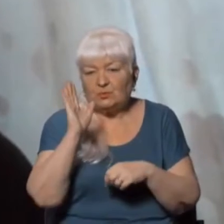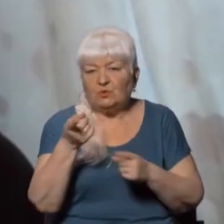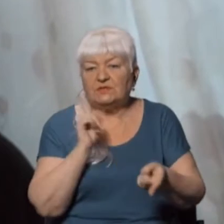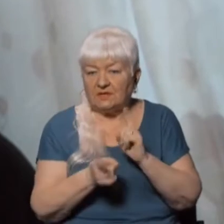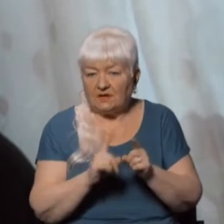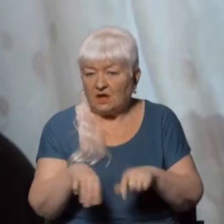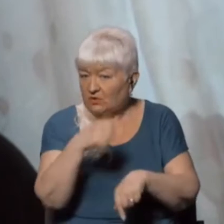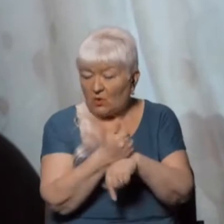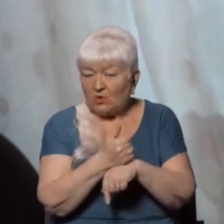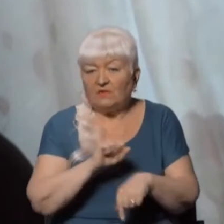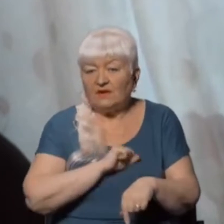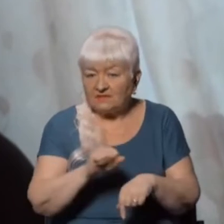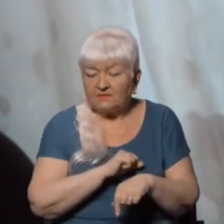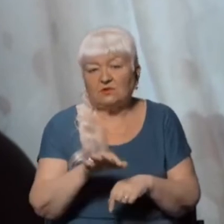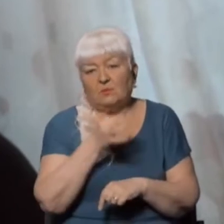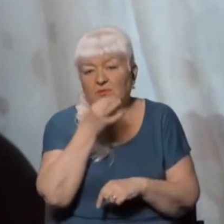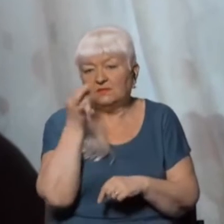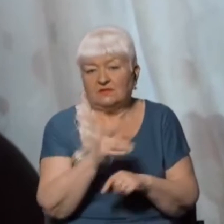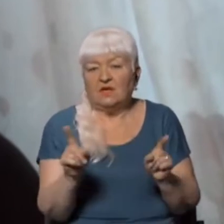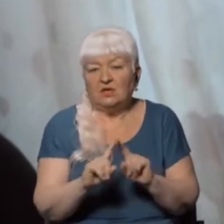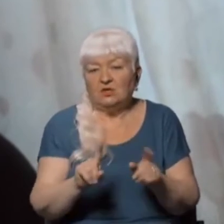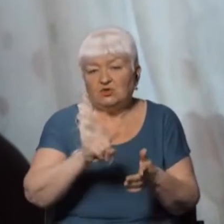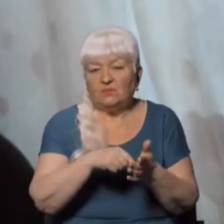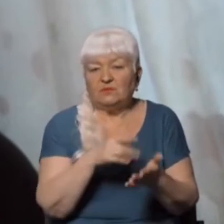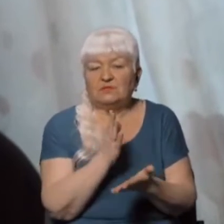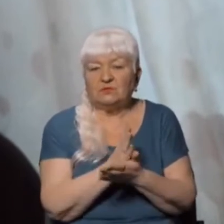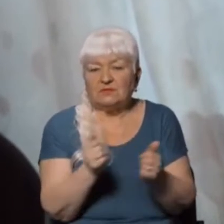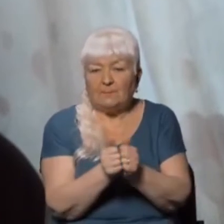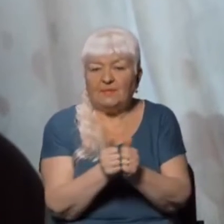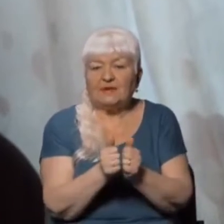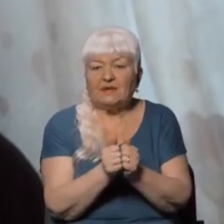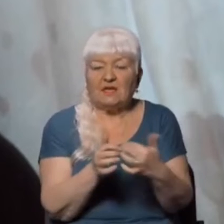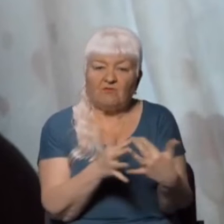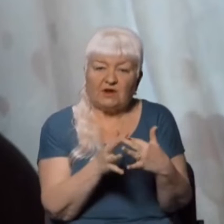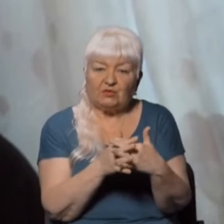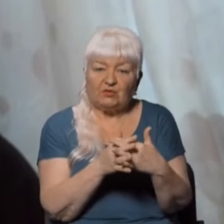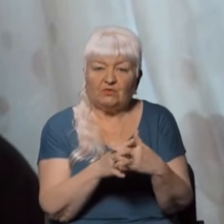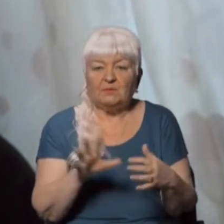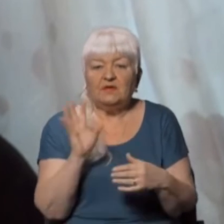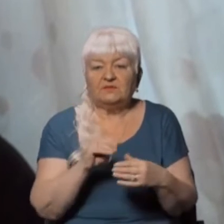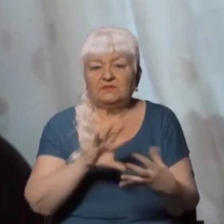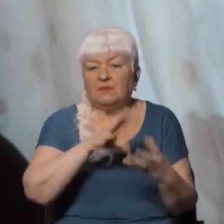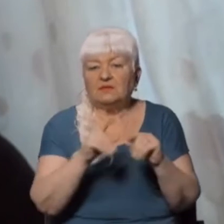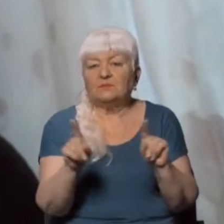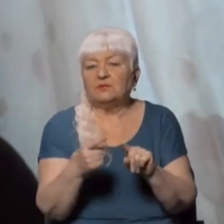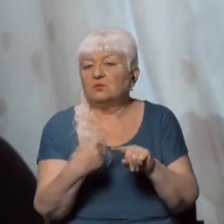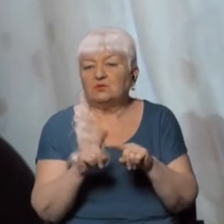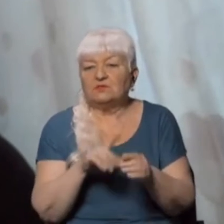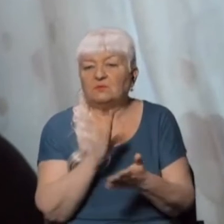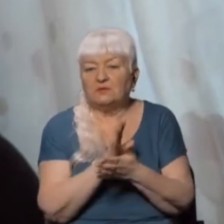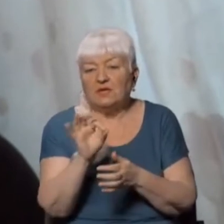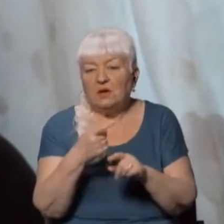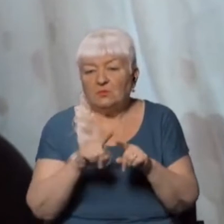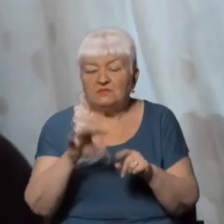голова Севастополя Михайло Розважаєв заявляє, що місто стало прифронтовим з нібито з усіма наслідками, що з цього випливають. Про це він